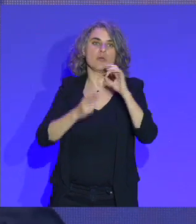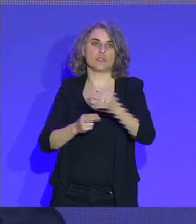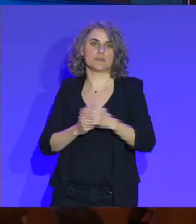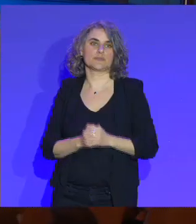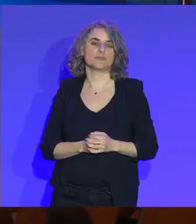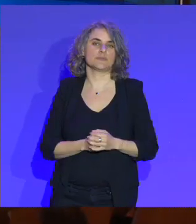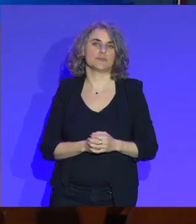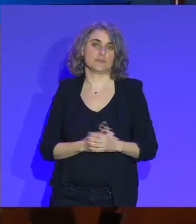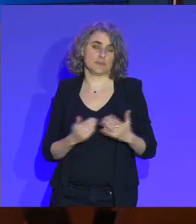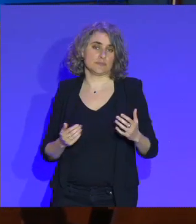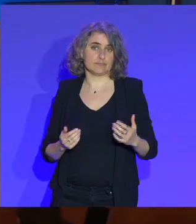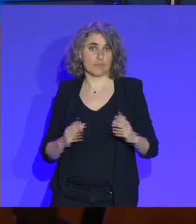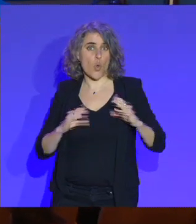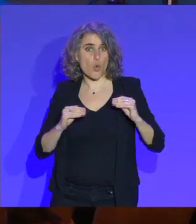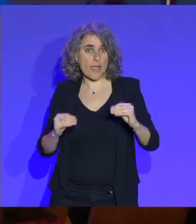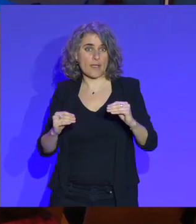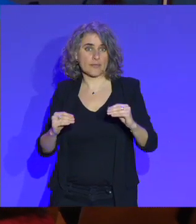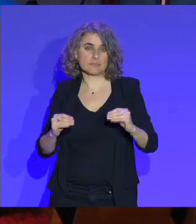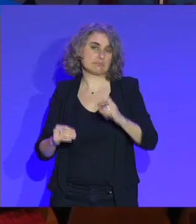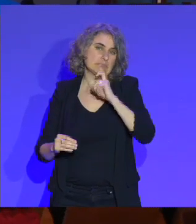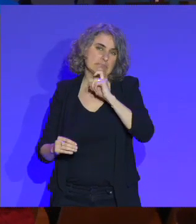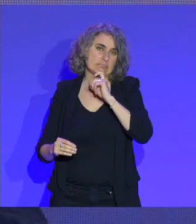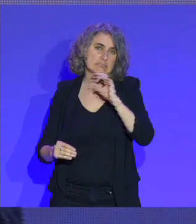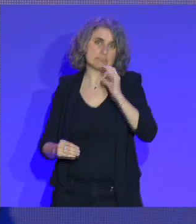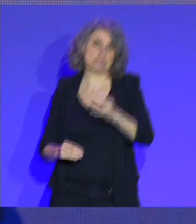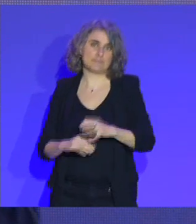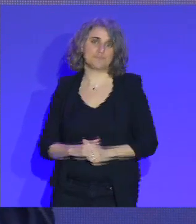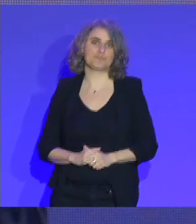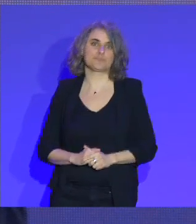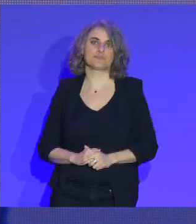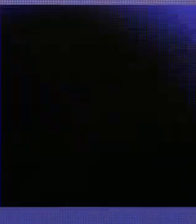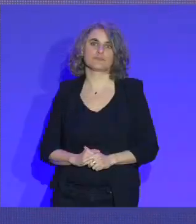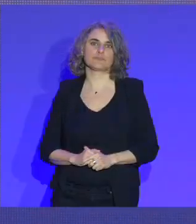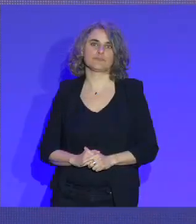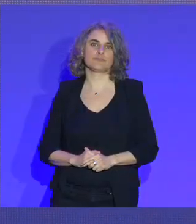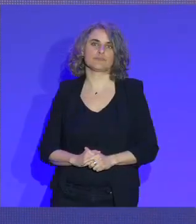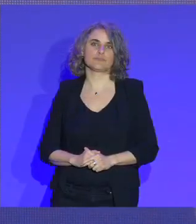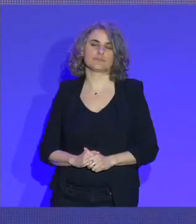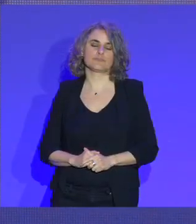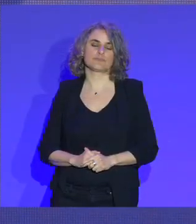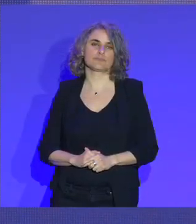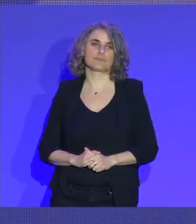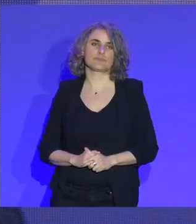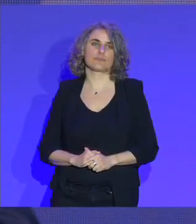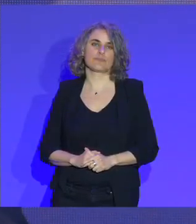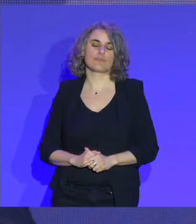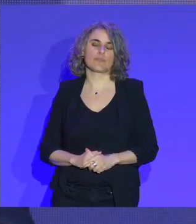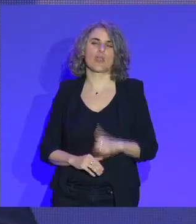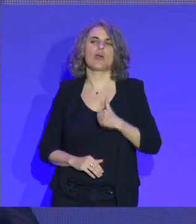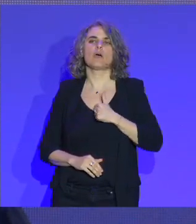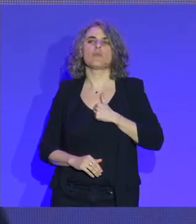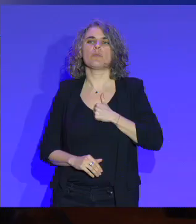sait combien, ça n'est pas une réalité du tout dans notre pays. Donc moi, je veux y compris créer une